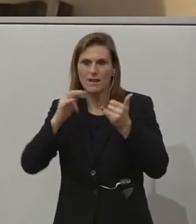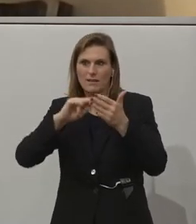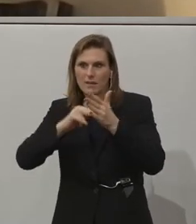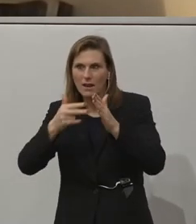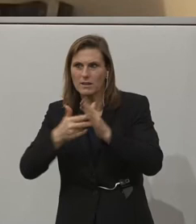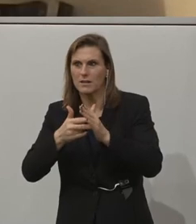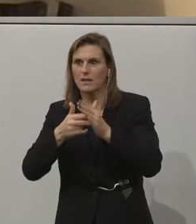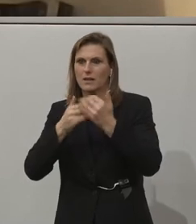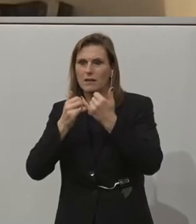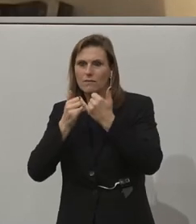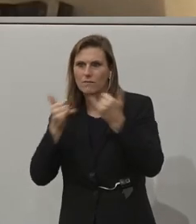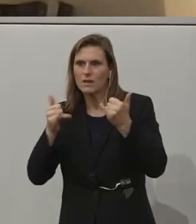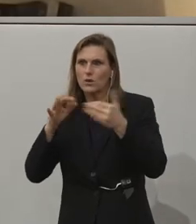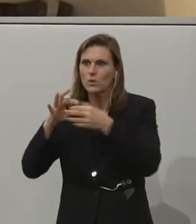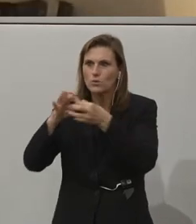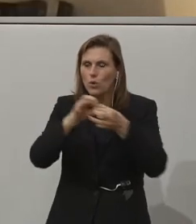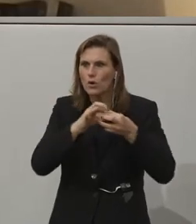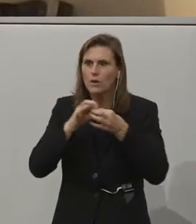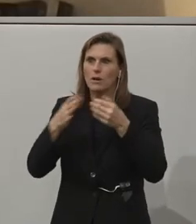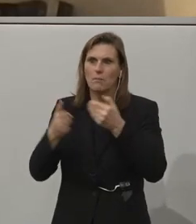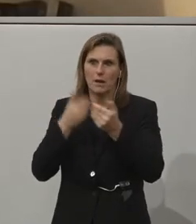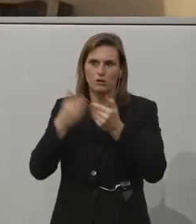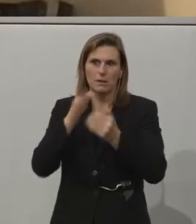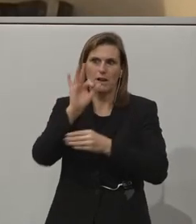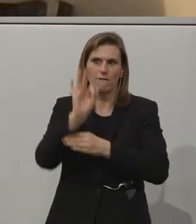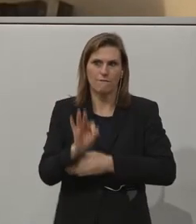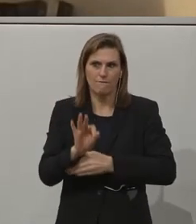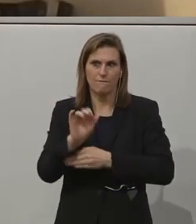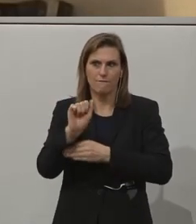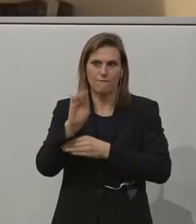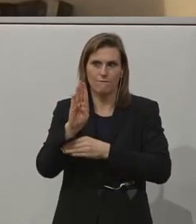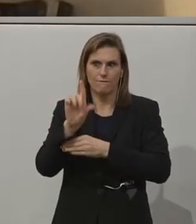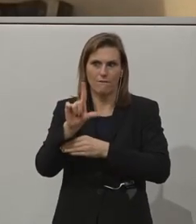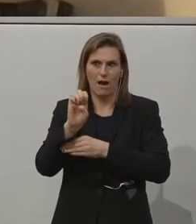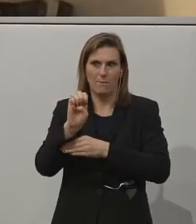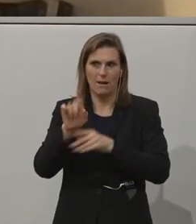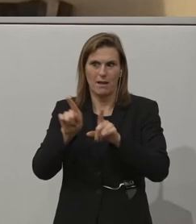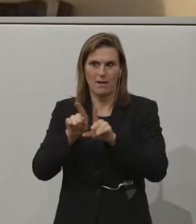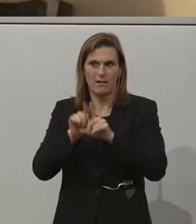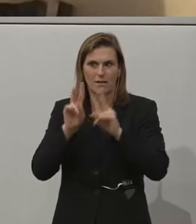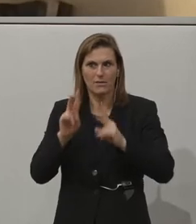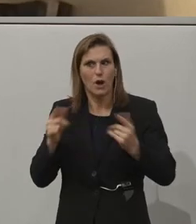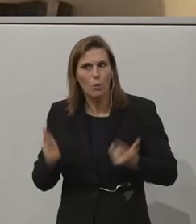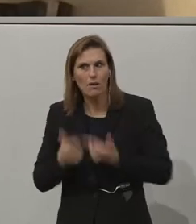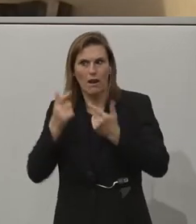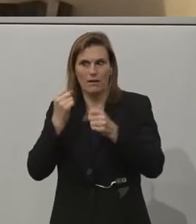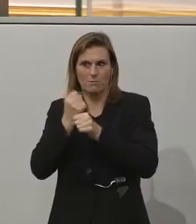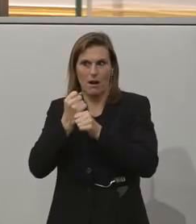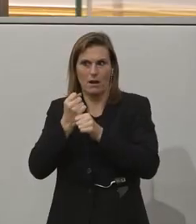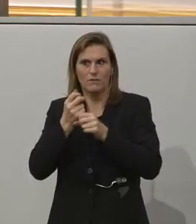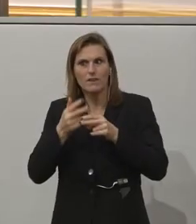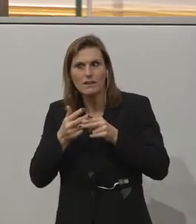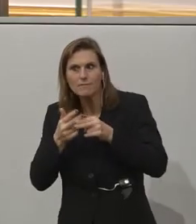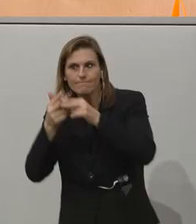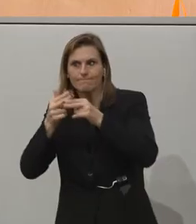and to build a more inclusive digital environment altogether. So, we need to lower the